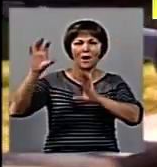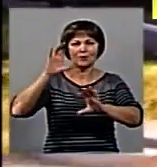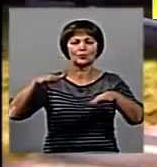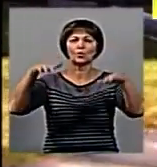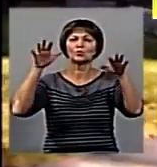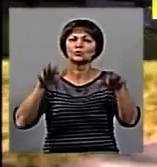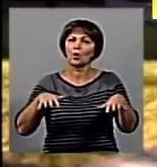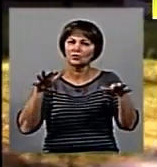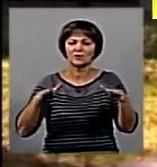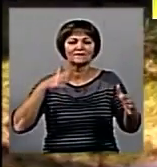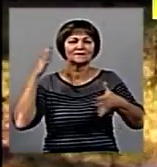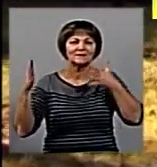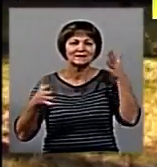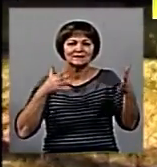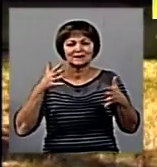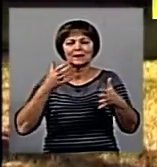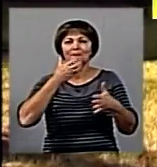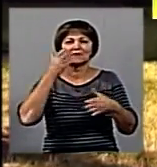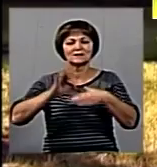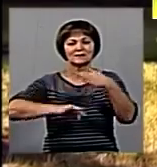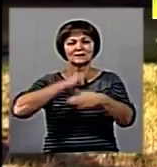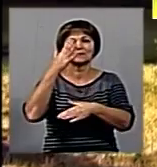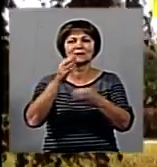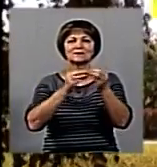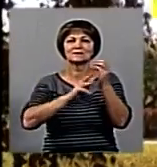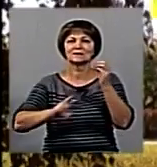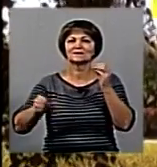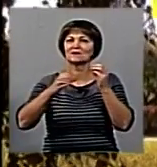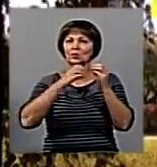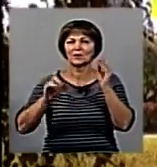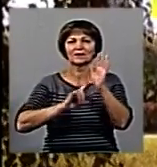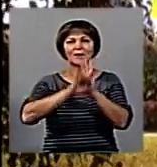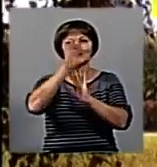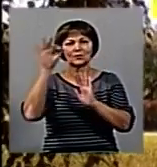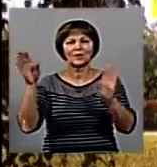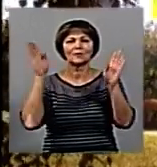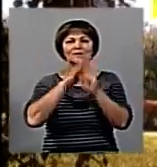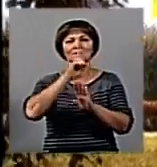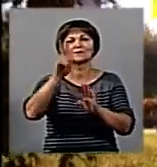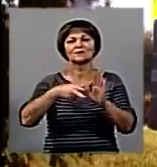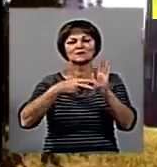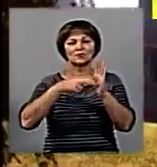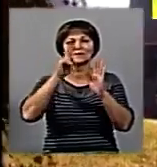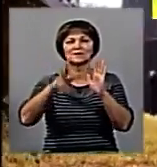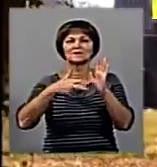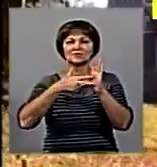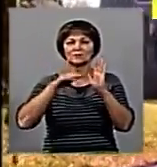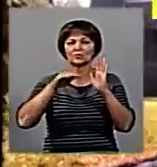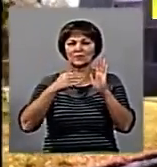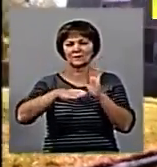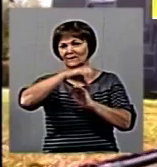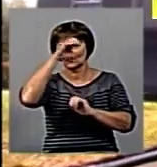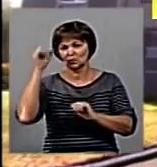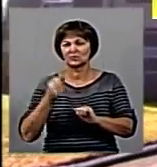у вигляді дощу. Вітер південно-західний – 5-10 метрів на секунду. Температура повітря 27 та 28 жовтня.